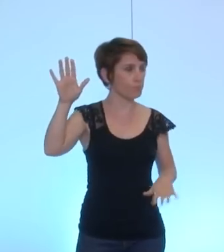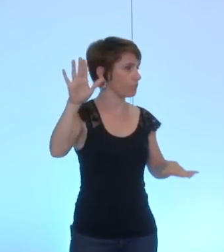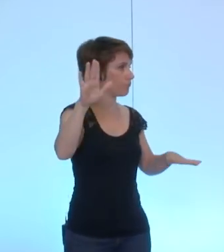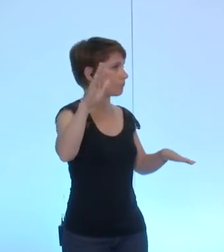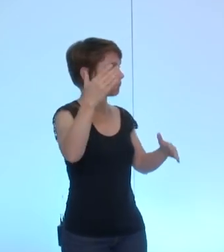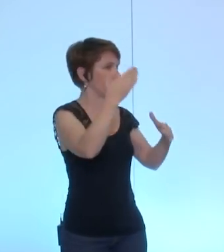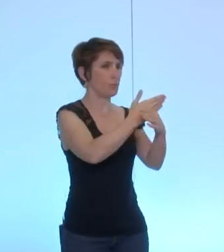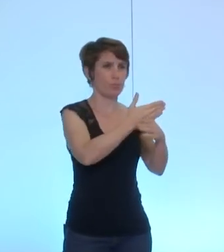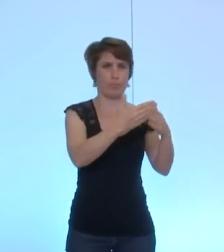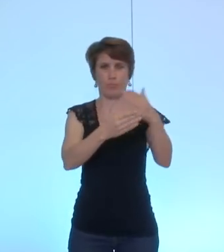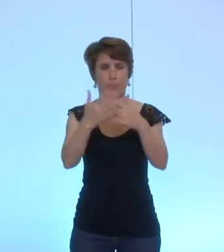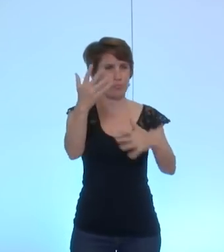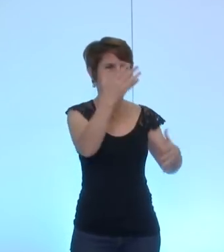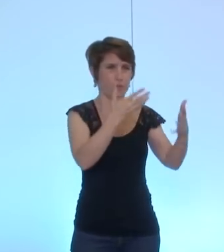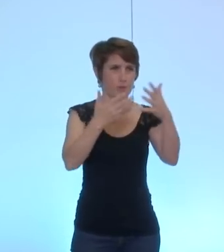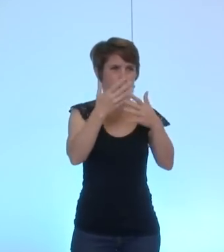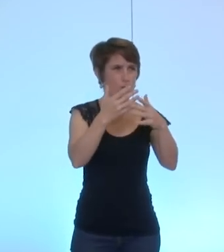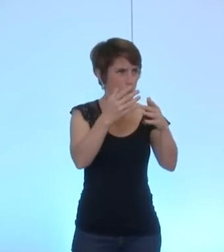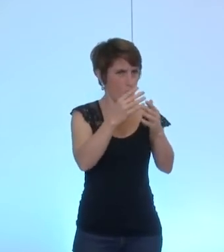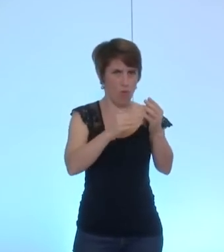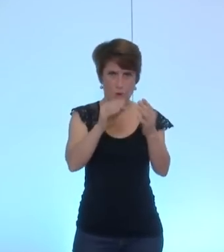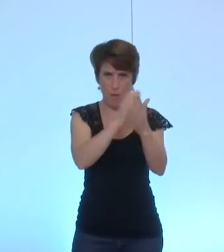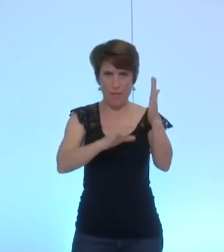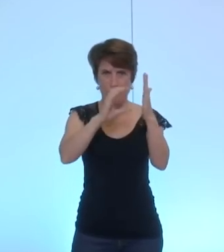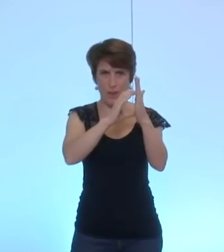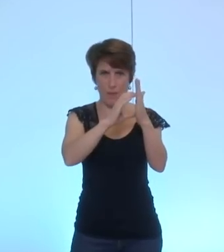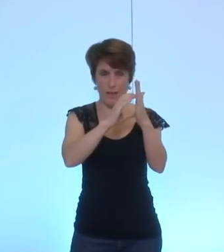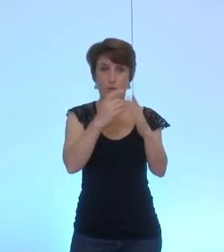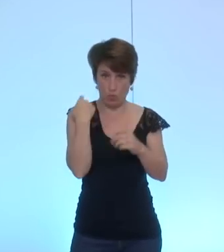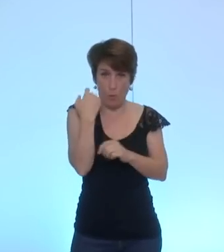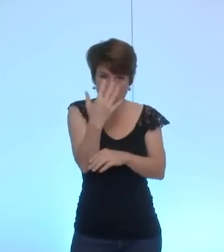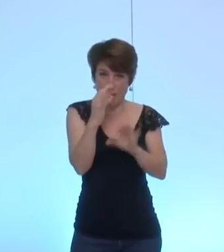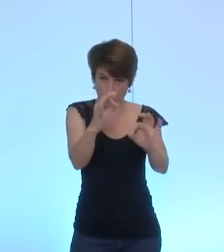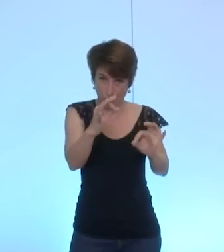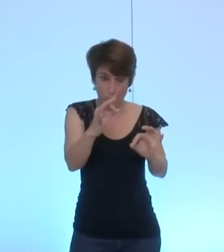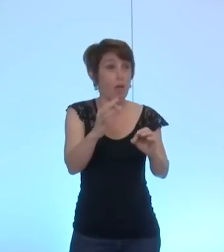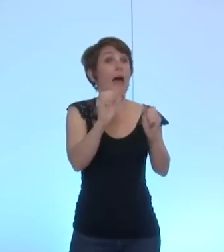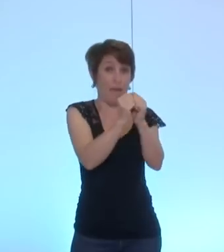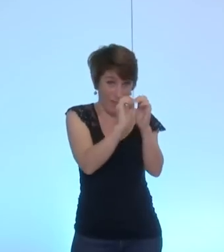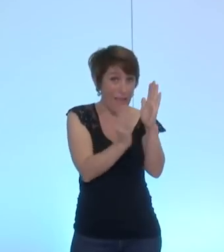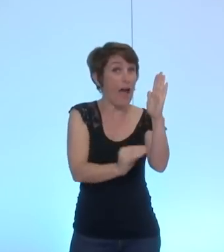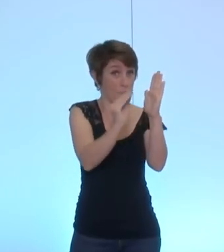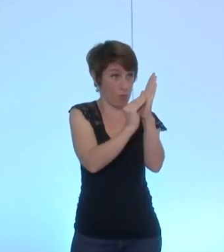il n pas dedans c'est la délibération suivante délibération numéro 5 ainsi amendée